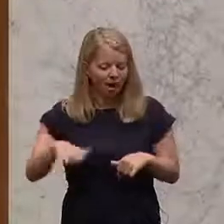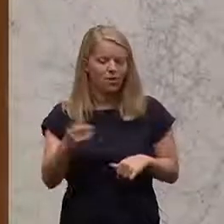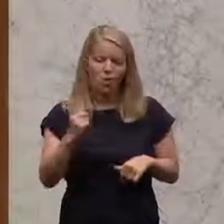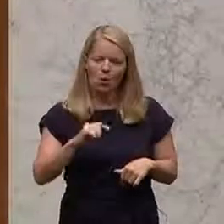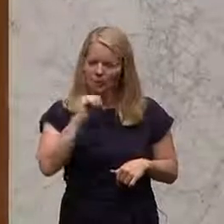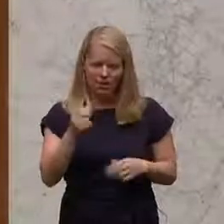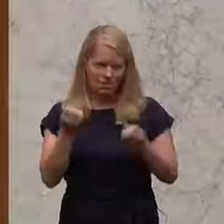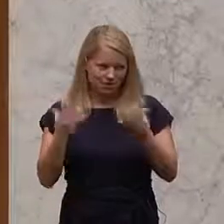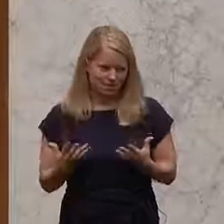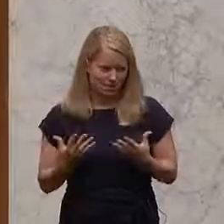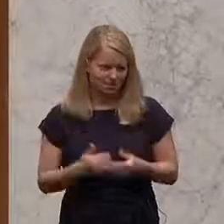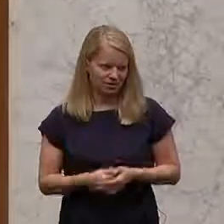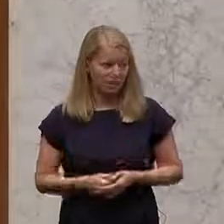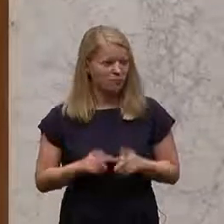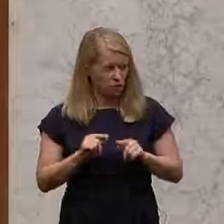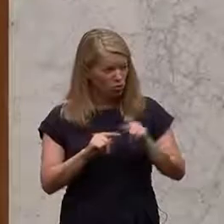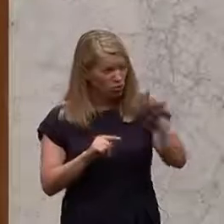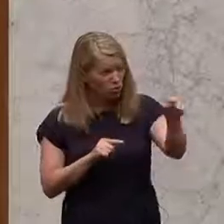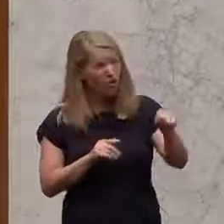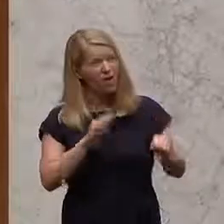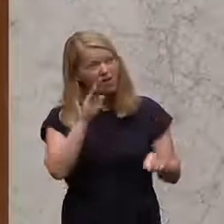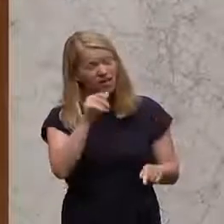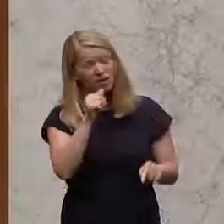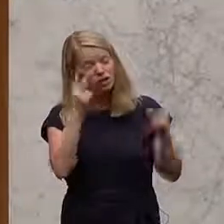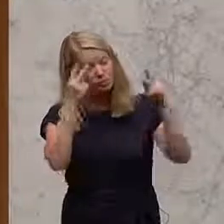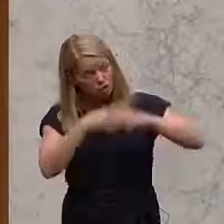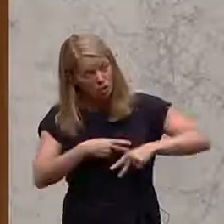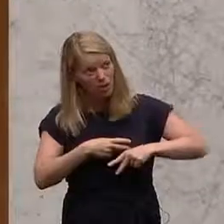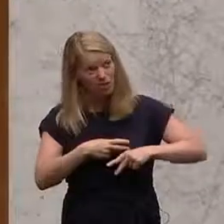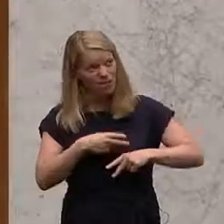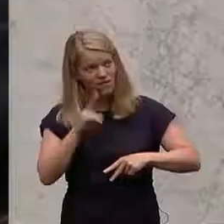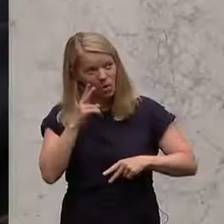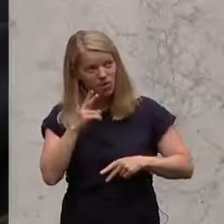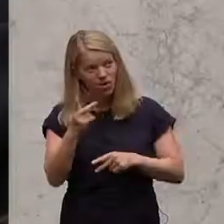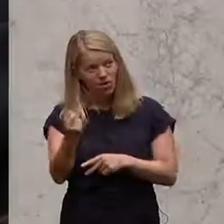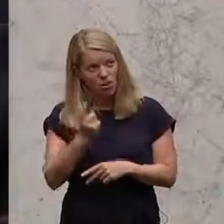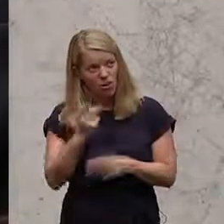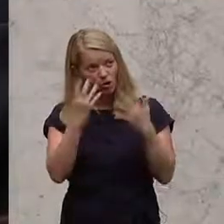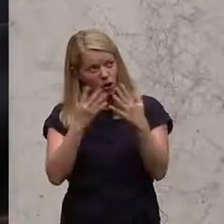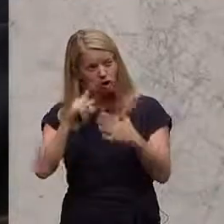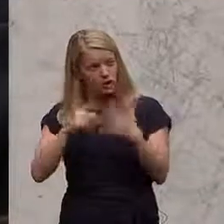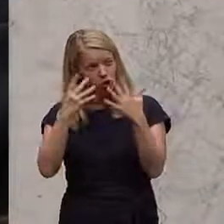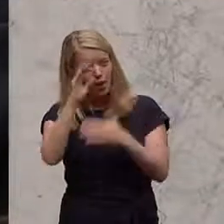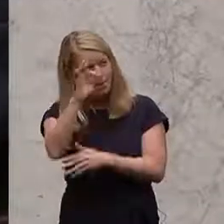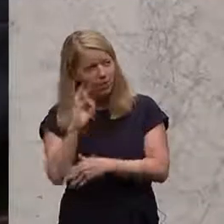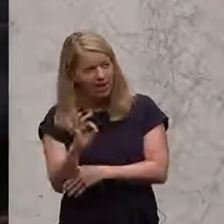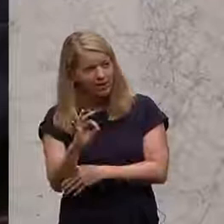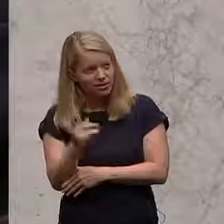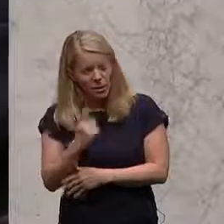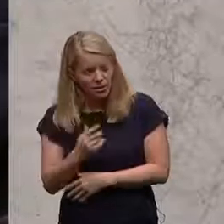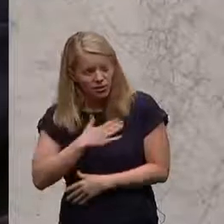Also ihr stimmt nicht zu wegen etwas, was zu 99,9 Prozent nie eintreffen wird. Das bitte ist nicht mehr